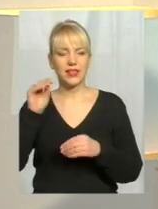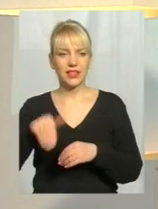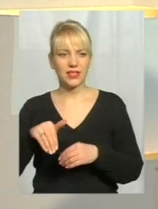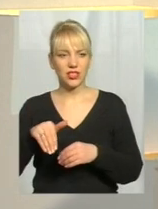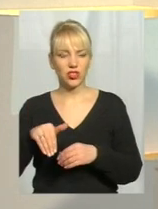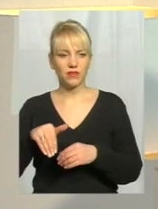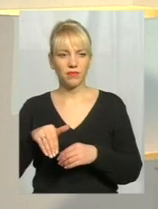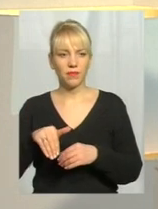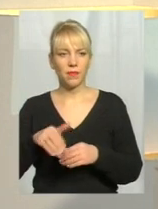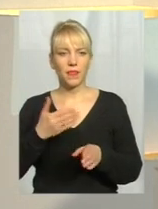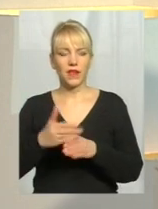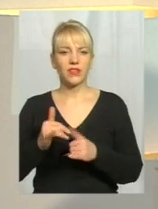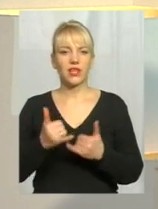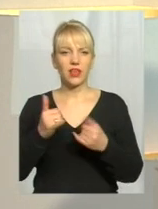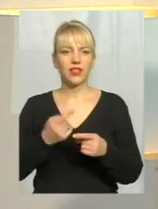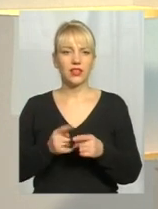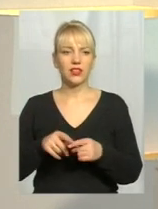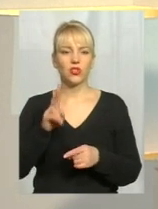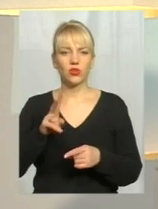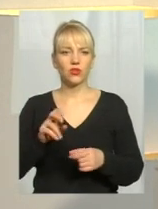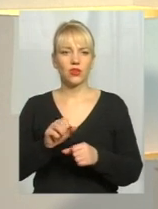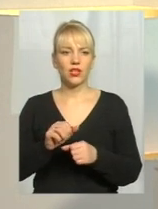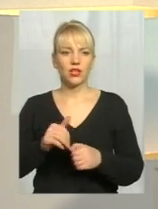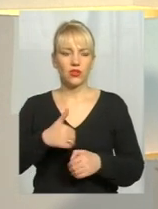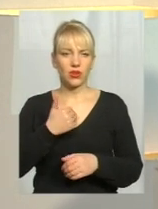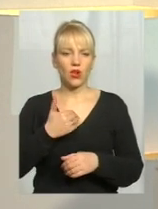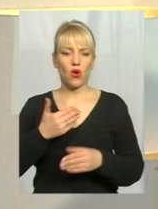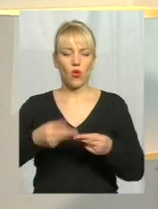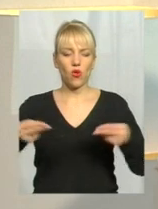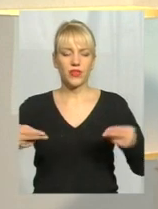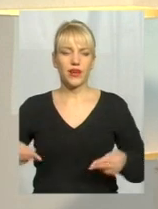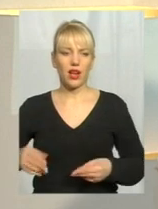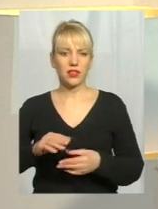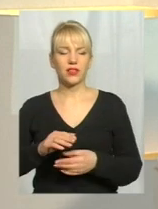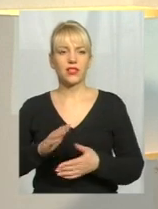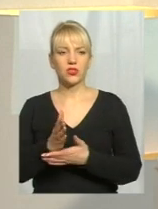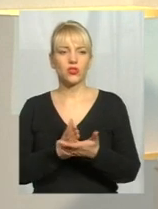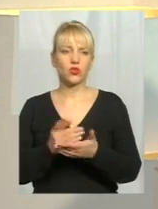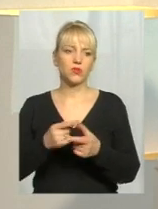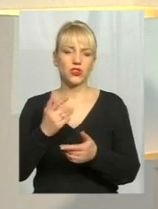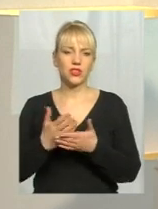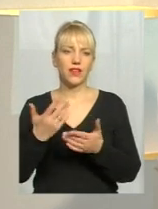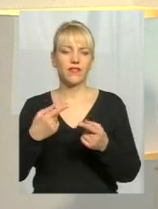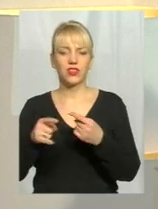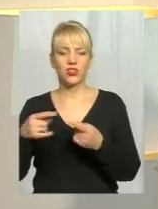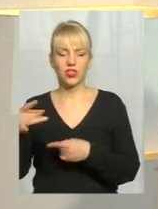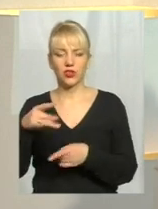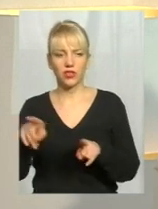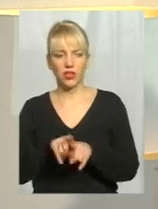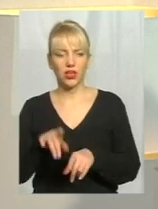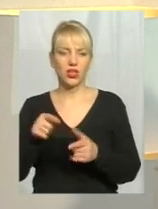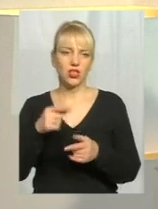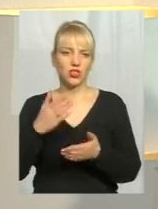виділяю для тих, хто зважився йти на контрактну службу. Чи є щось подібне в інших регіонах і чи є таке в